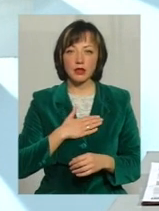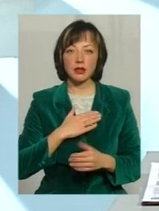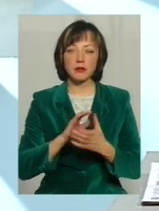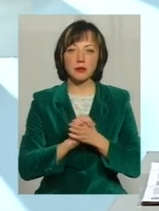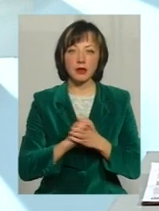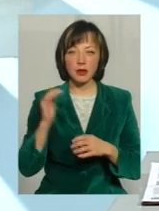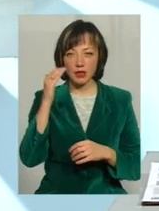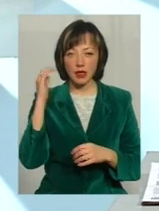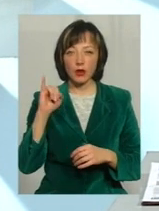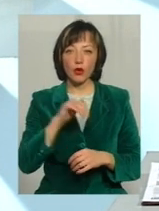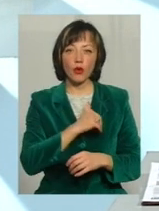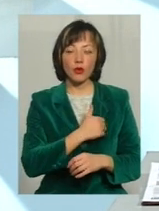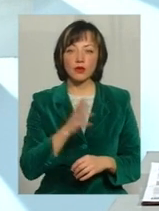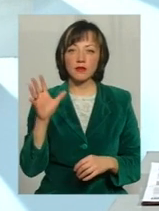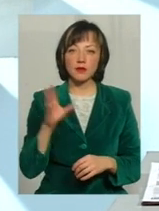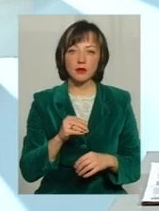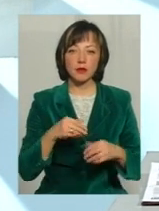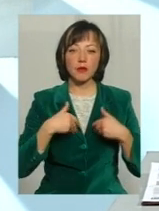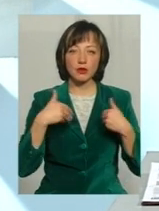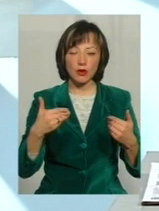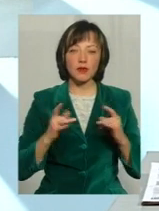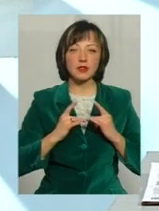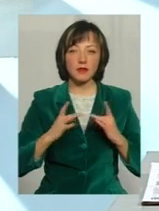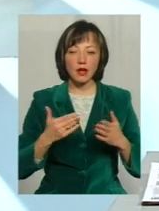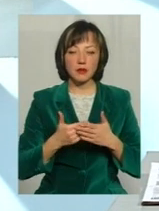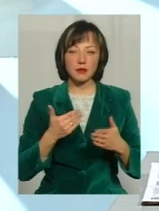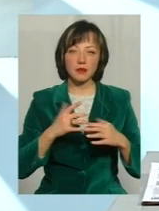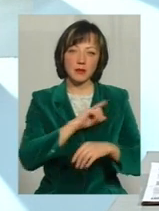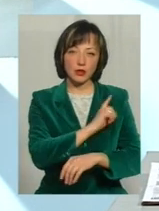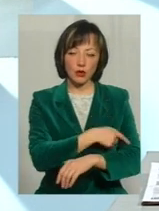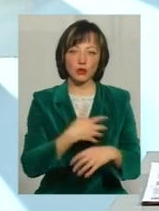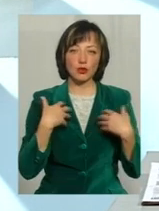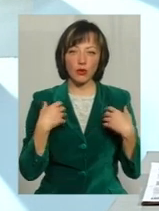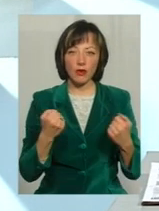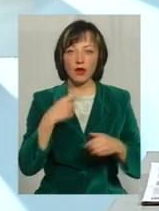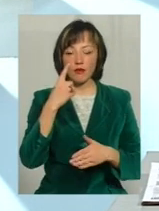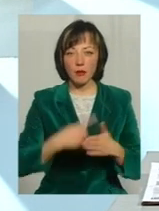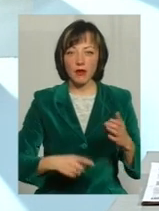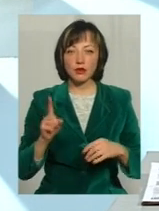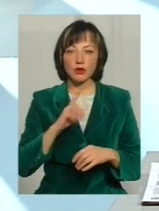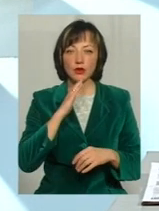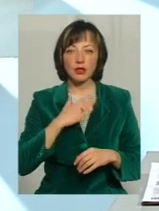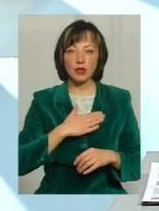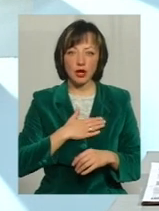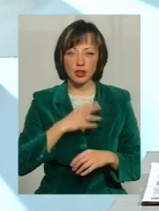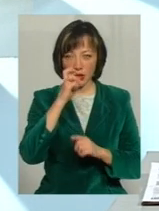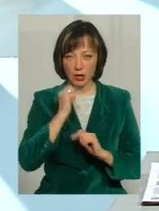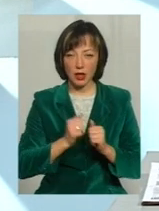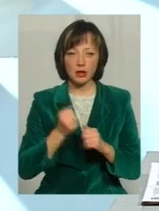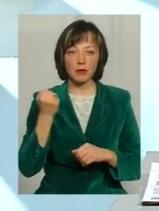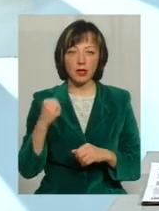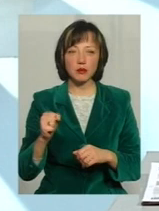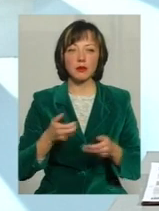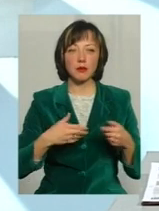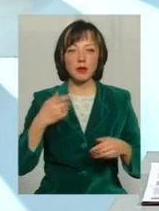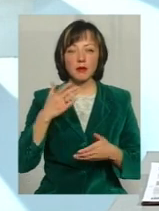головою І хочу всіх поздоровити святом, дяки міцного здоров'я, і я переконаний, що наша країна переможе, оскільки ми